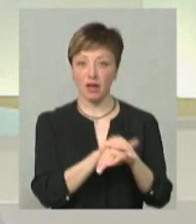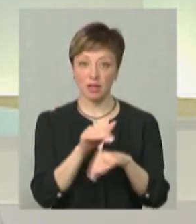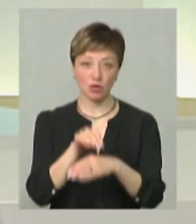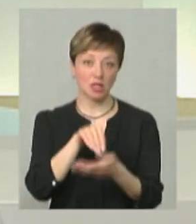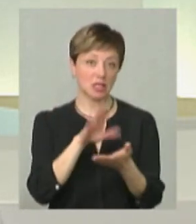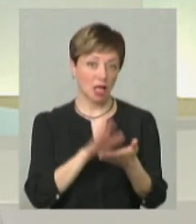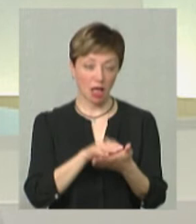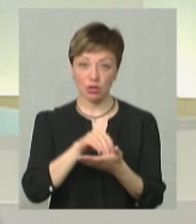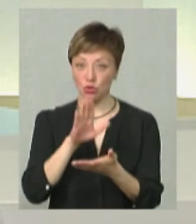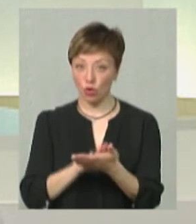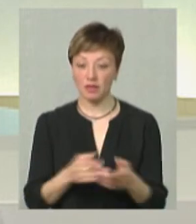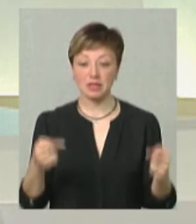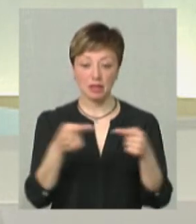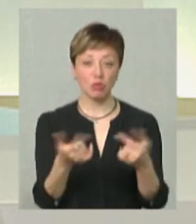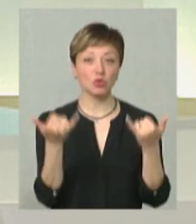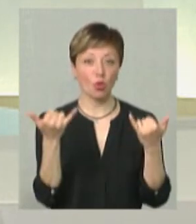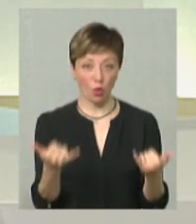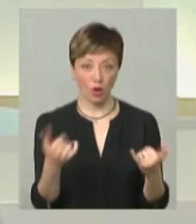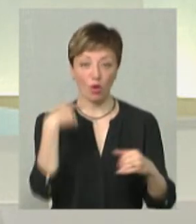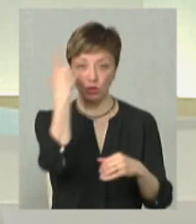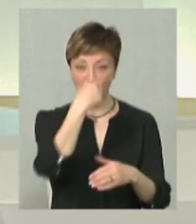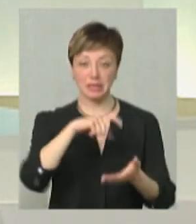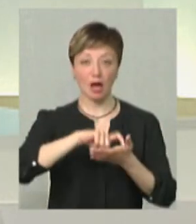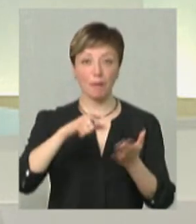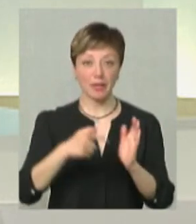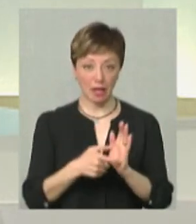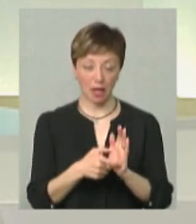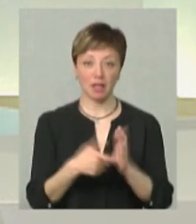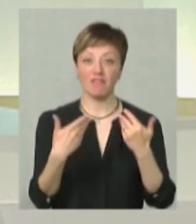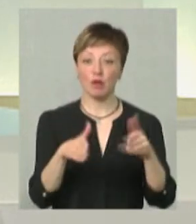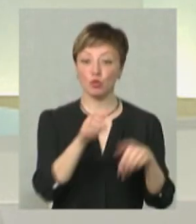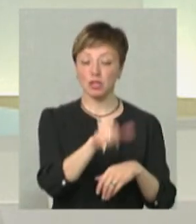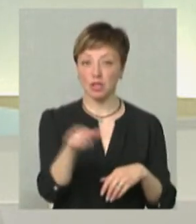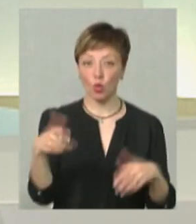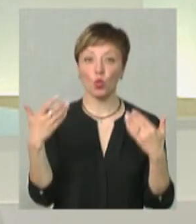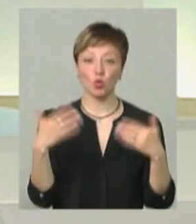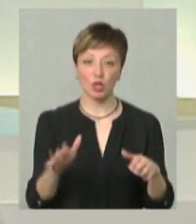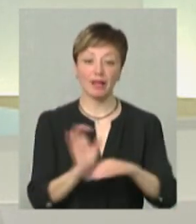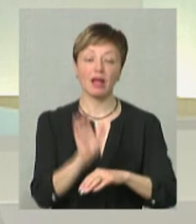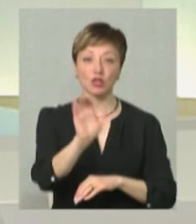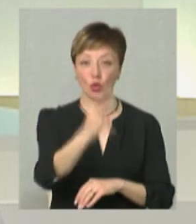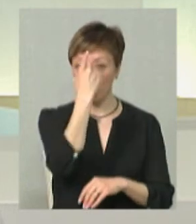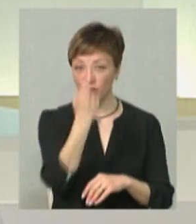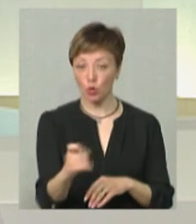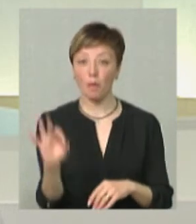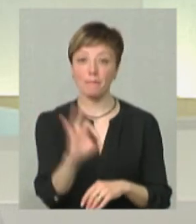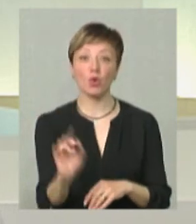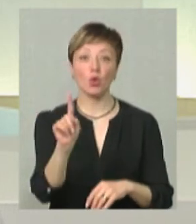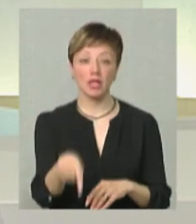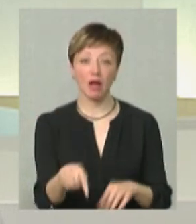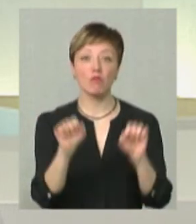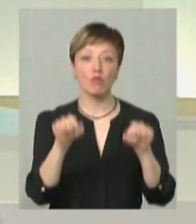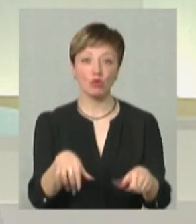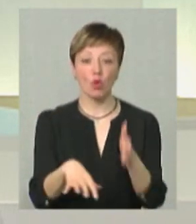зареєстровано. І саме сьогодні в особисті кабінети випускників вже знайшло повідомлення про те, що вони